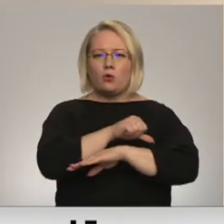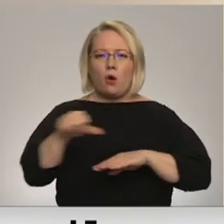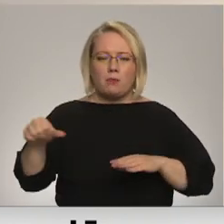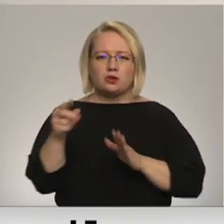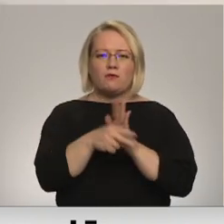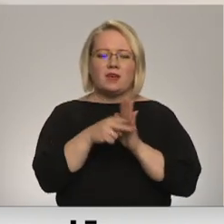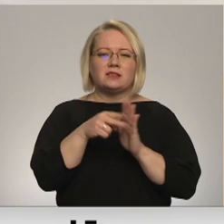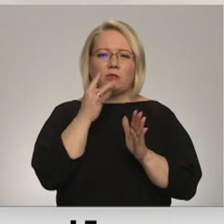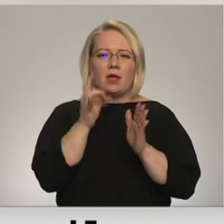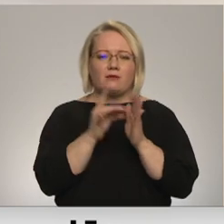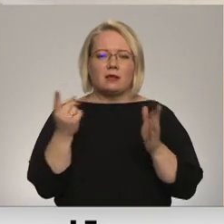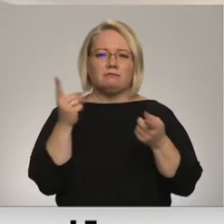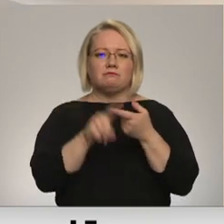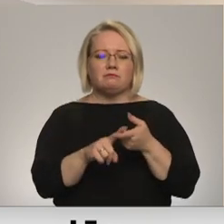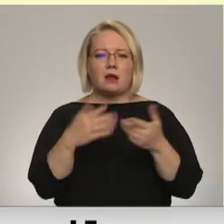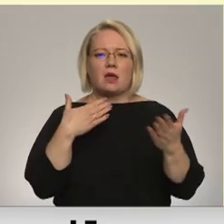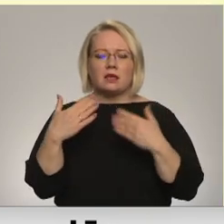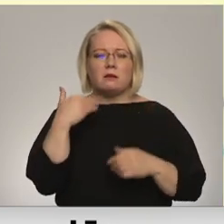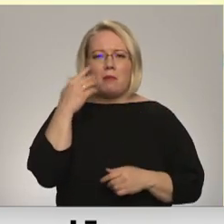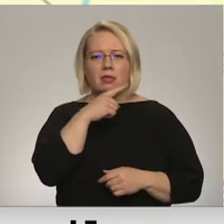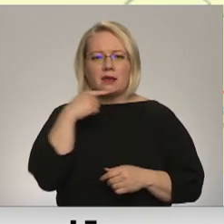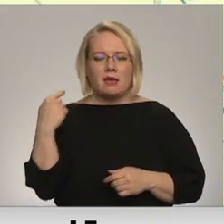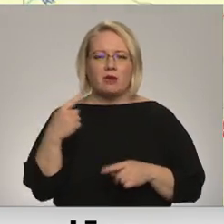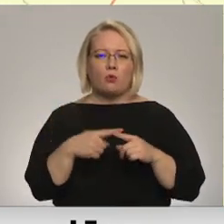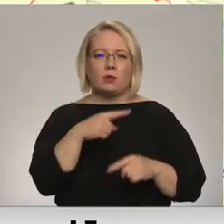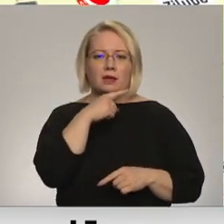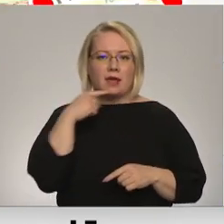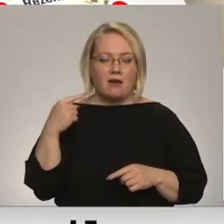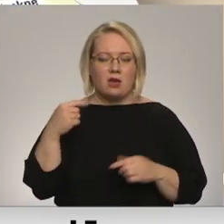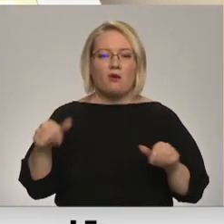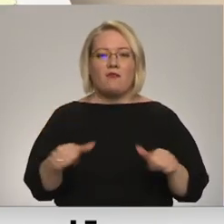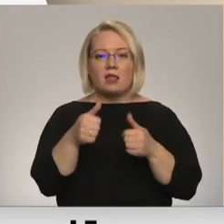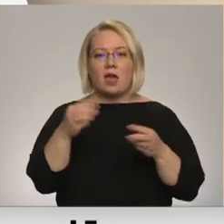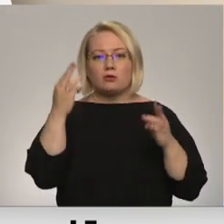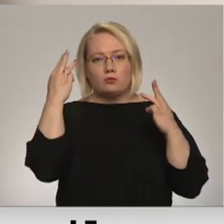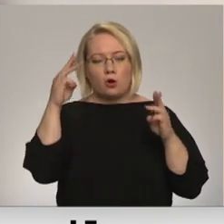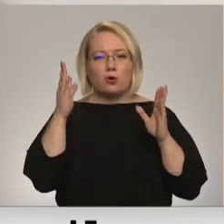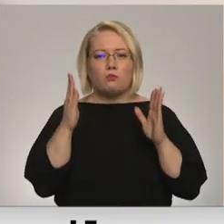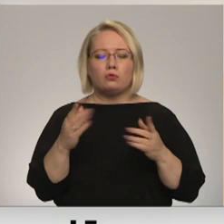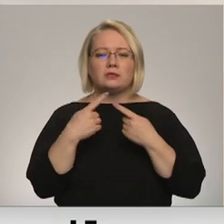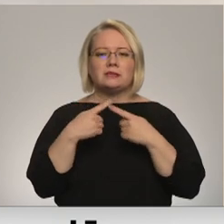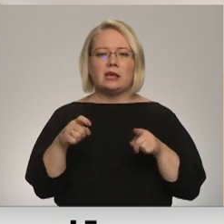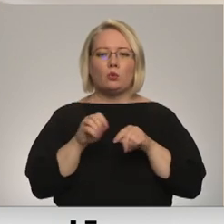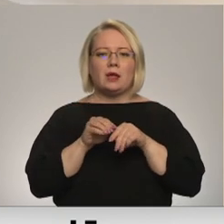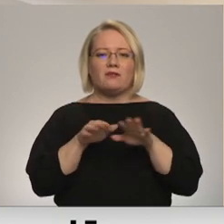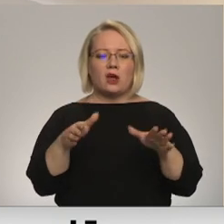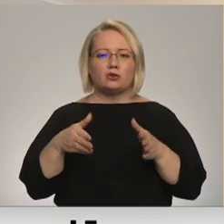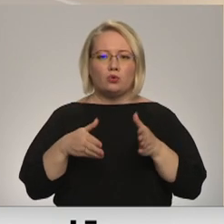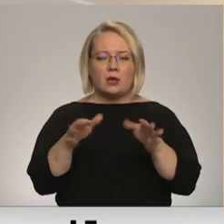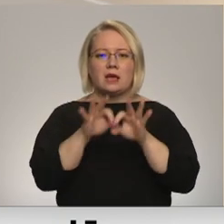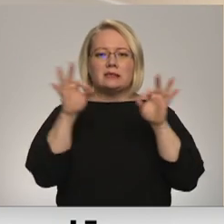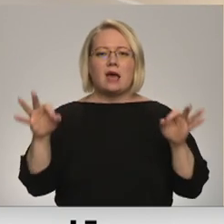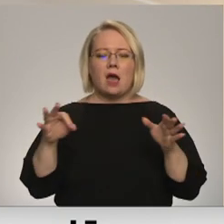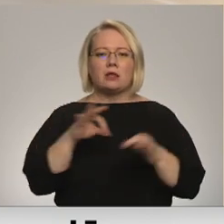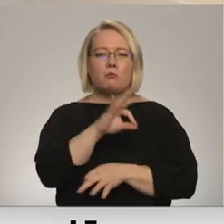atkarīga no attiecībām ar Baltkrieviju un Krieviju. Vienlaikus modernizācija sagaida arī citu infrastruktūru. Jau uzsāktu projektēšanas